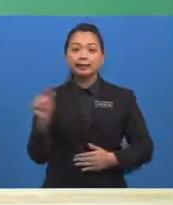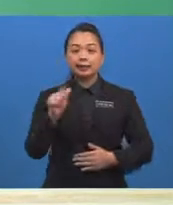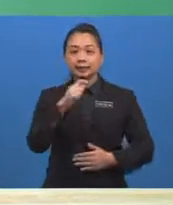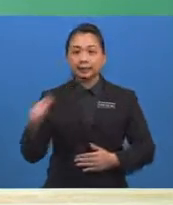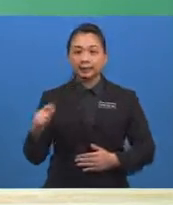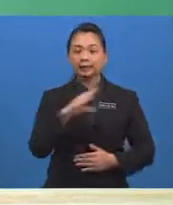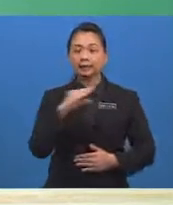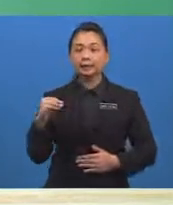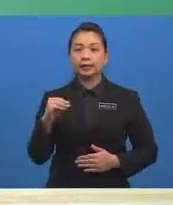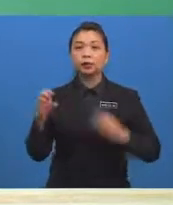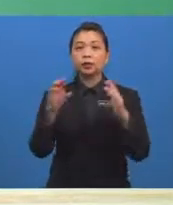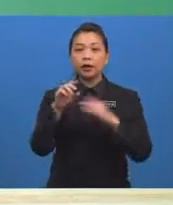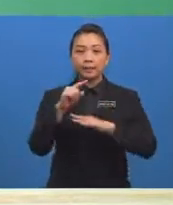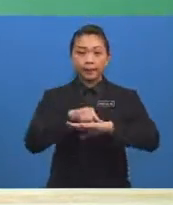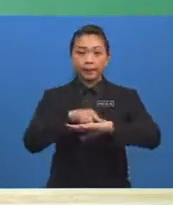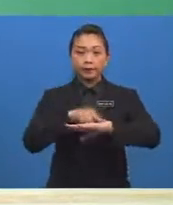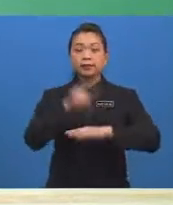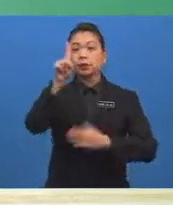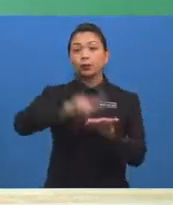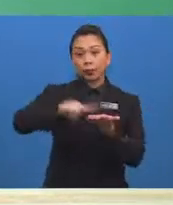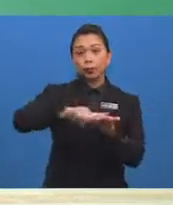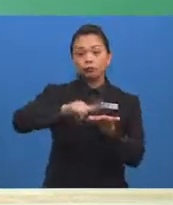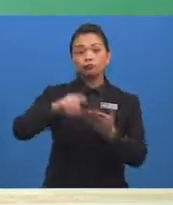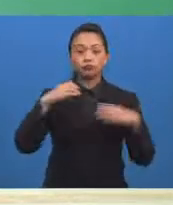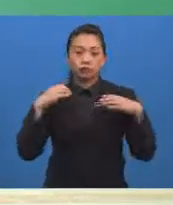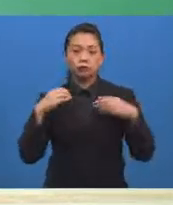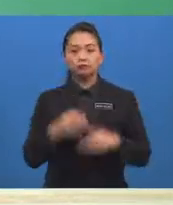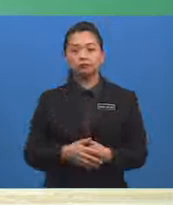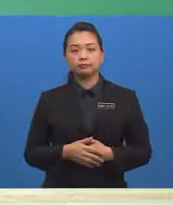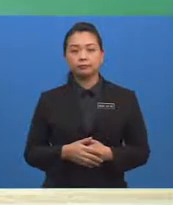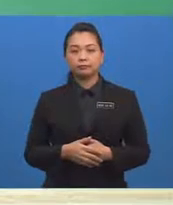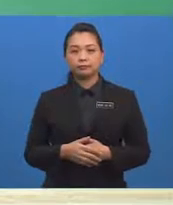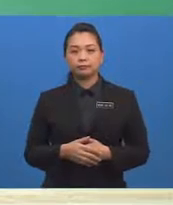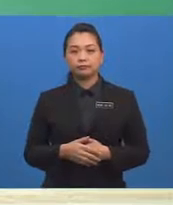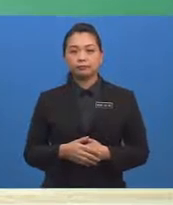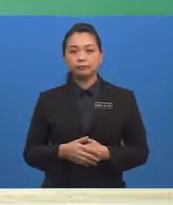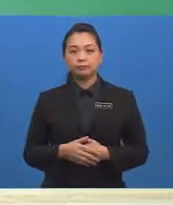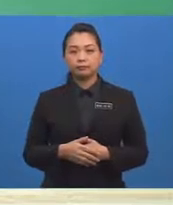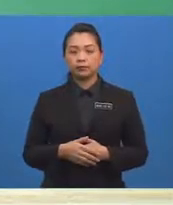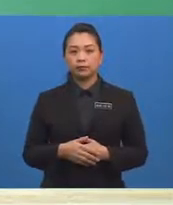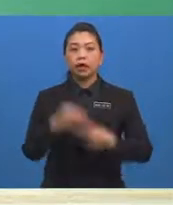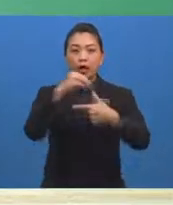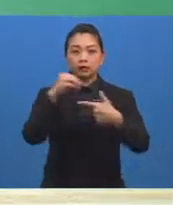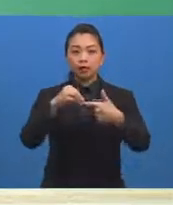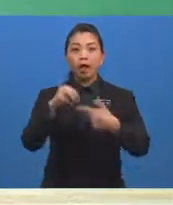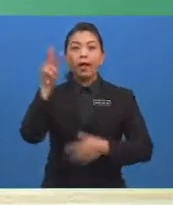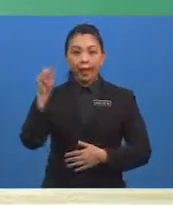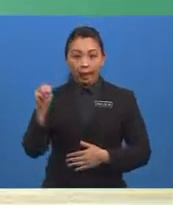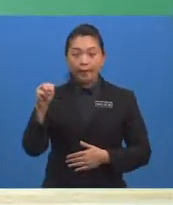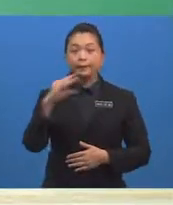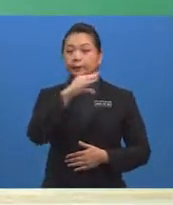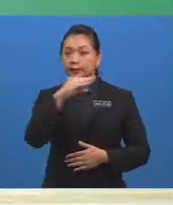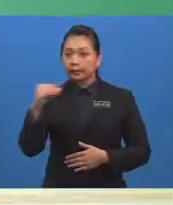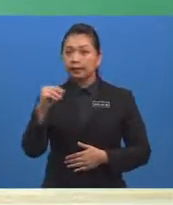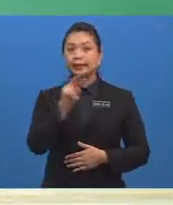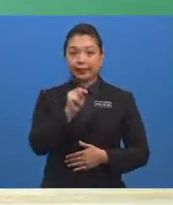selama seminggu Manakala yang kedua, M persilangan N di mana